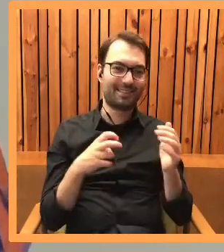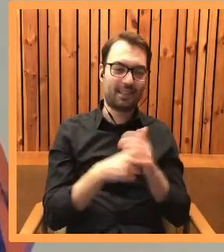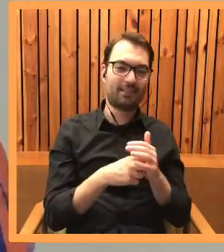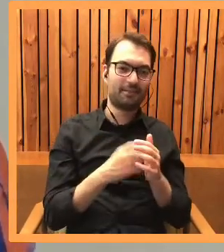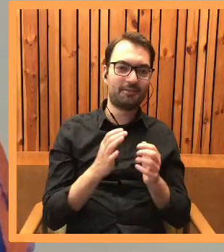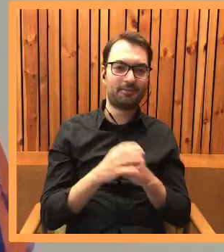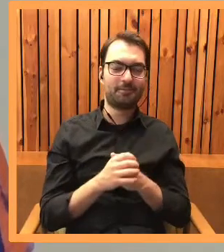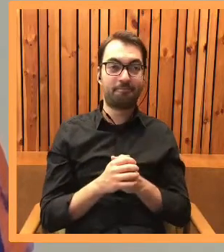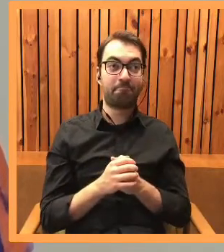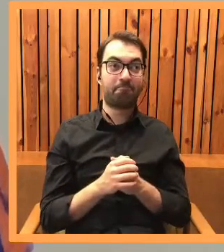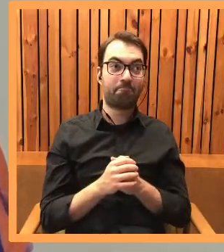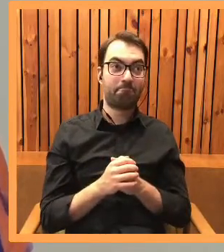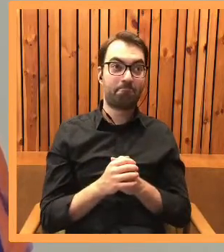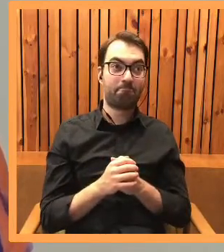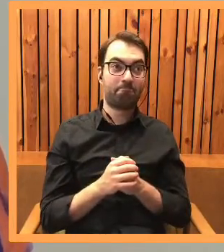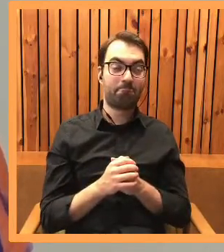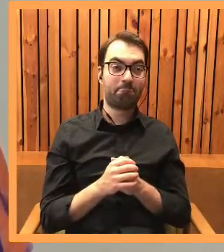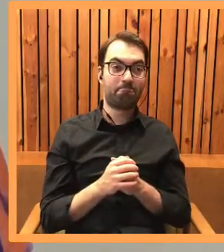Ojejku.